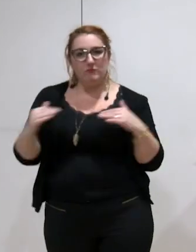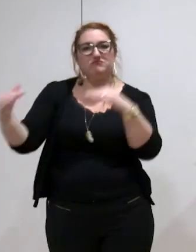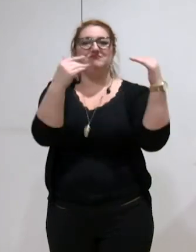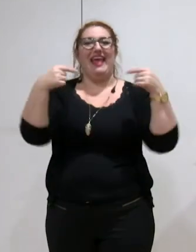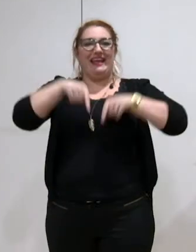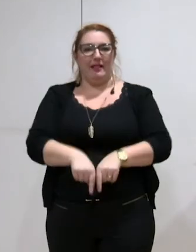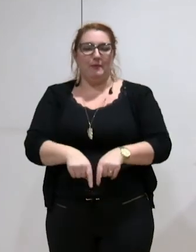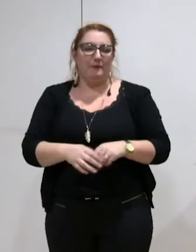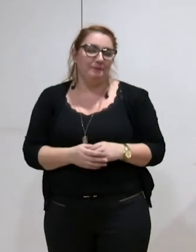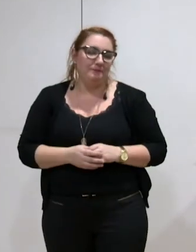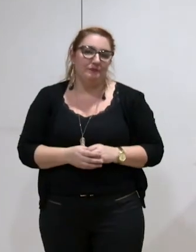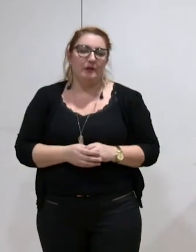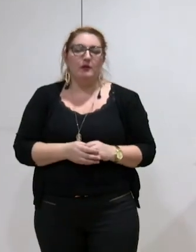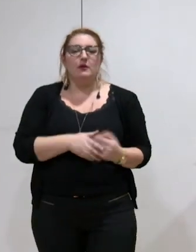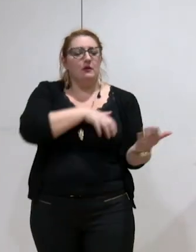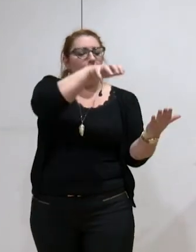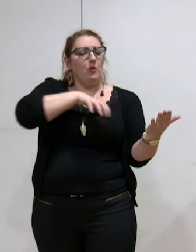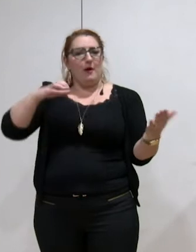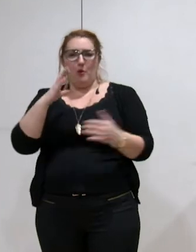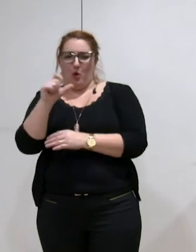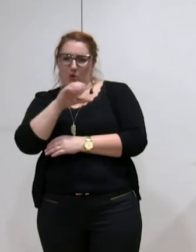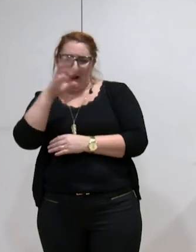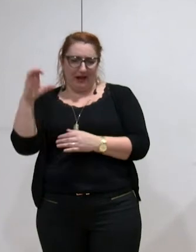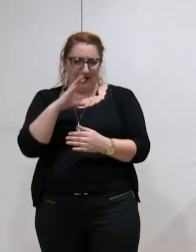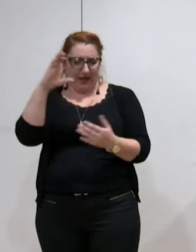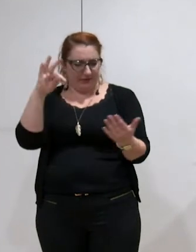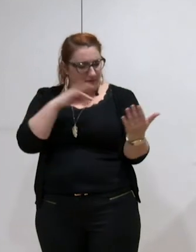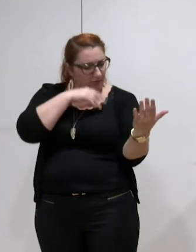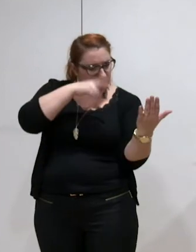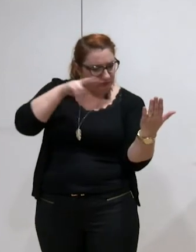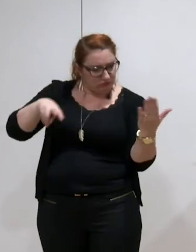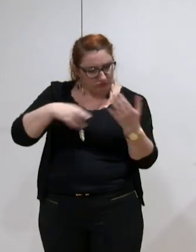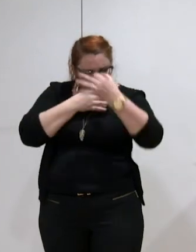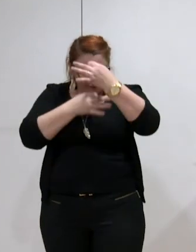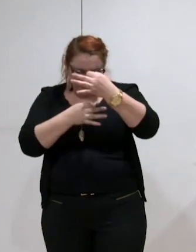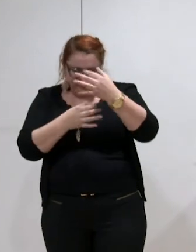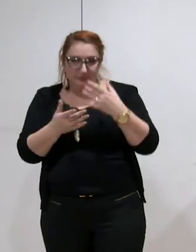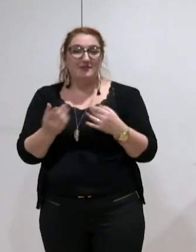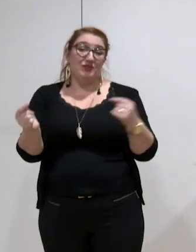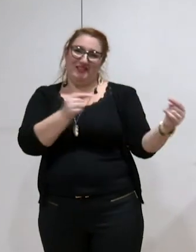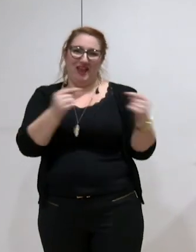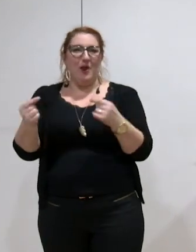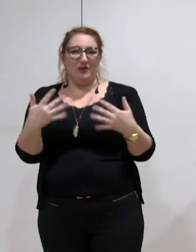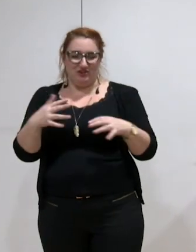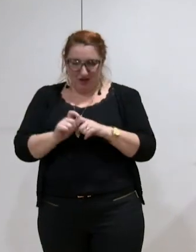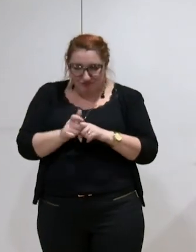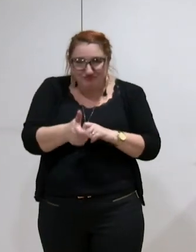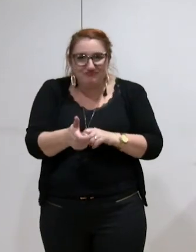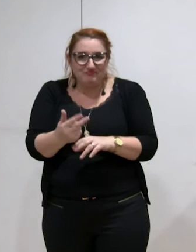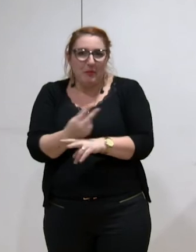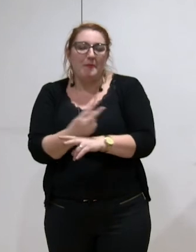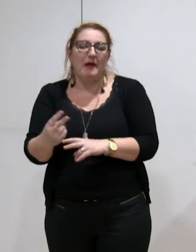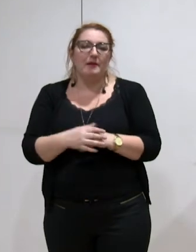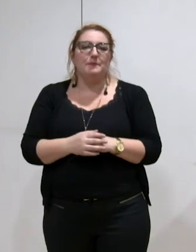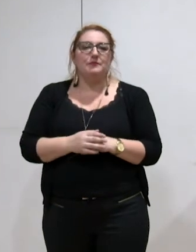'établissement du rapport de la CLECT aura ainsi permis de passer une première étape de dialogue des représentants et agents des communes avec ceux de la métropole,